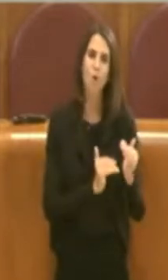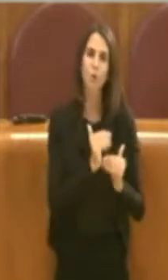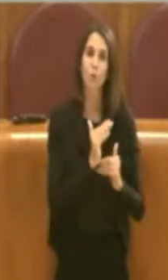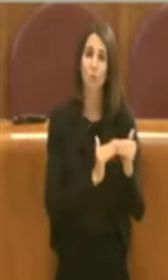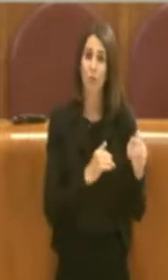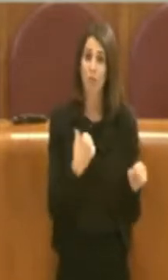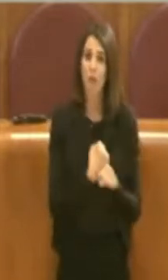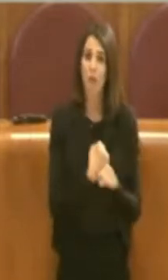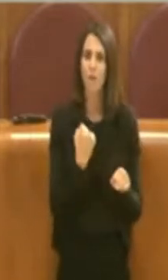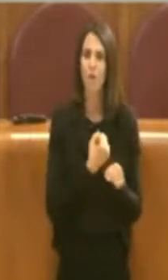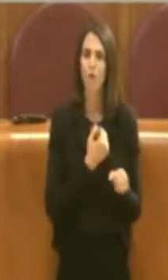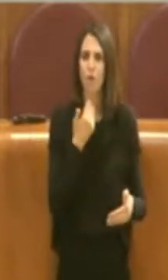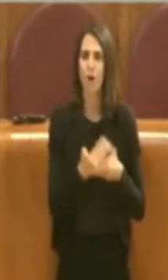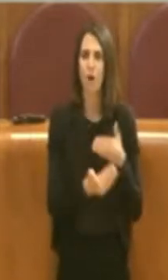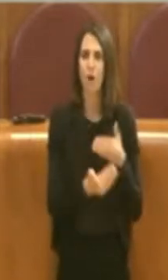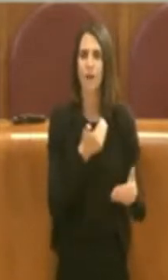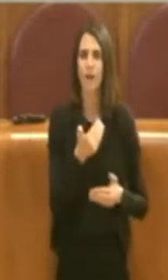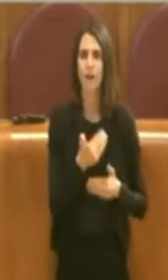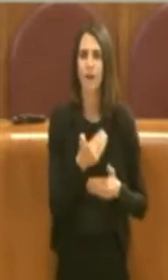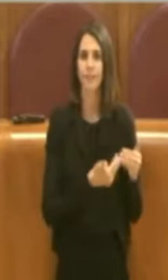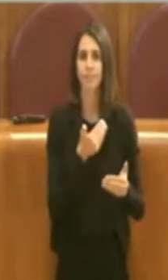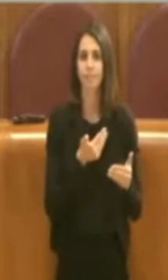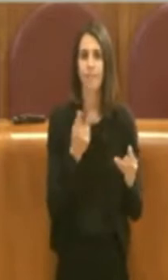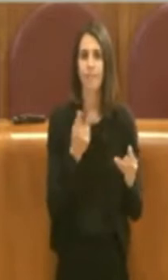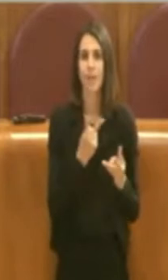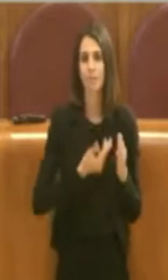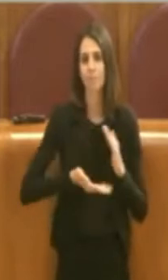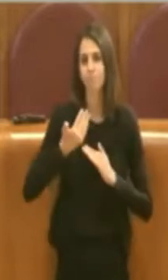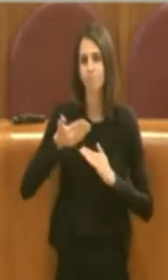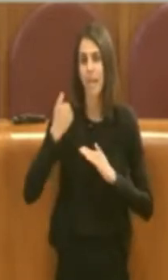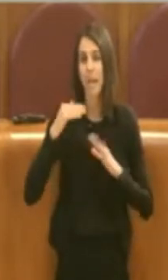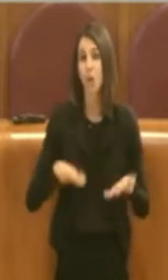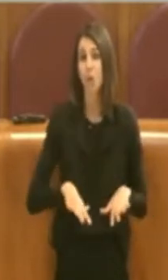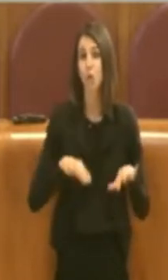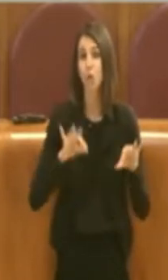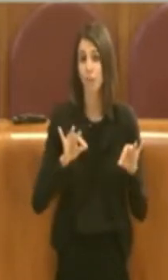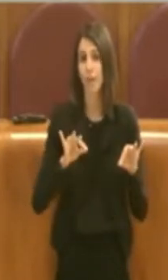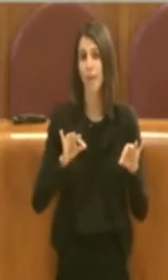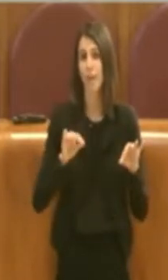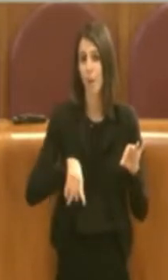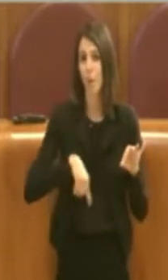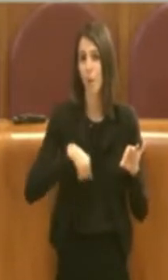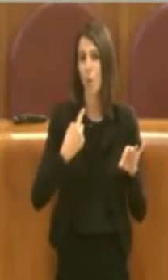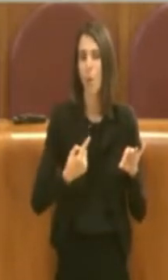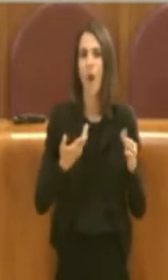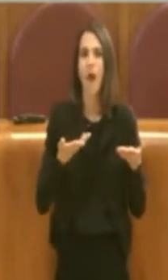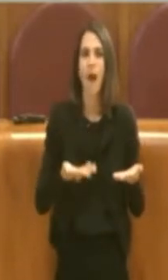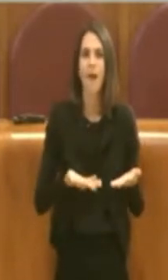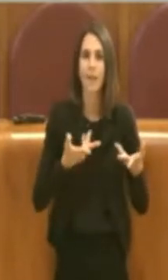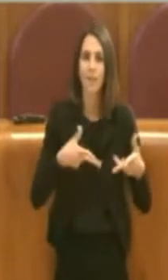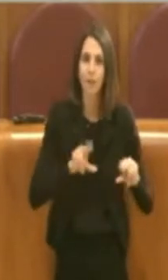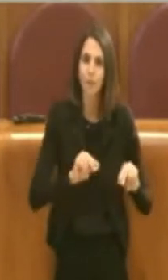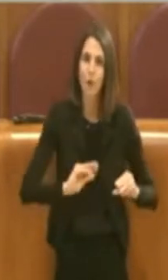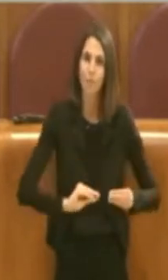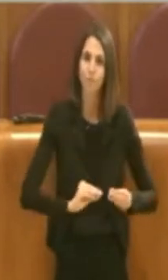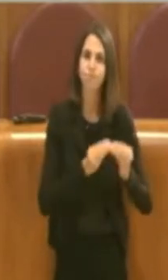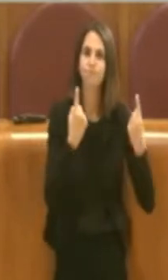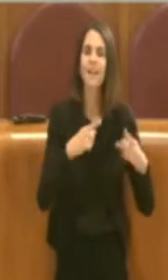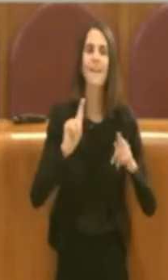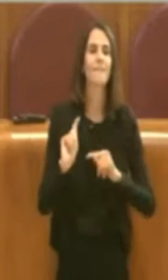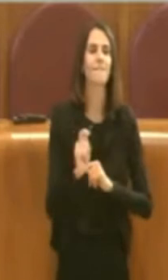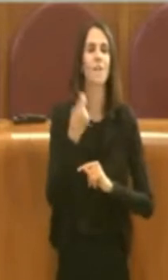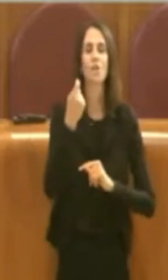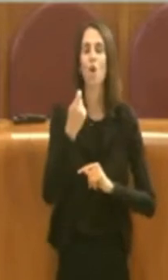stanno andando avanti dopo essere rimasti fermi per tanto tempo, è una vittoria di tutti, secondo me possiamo